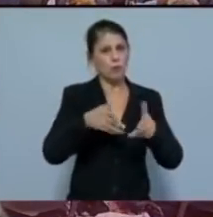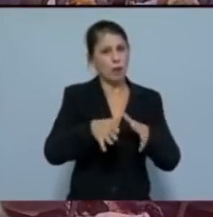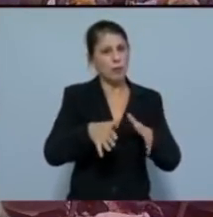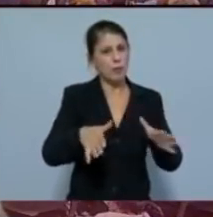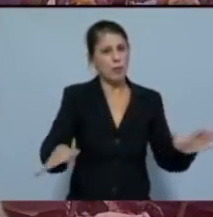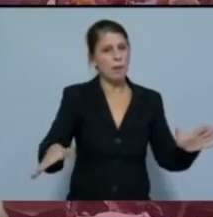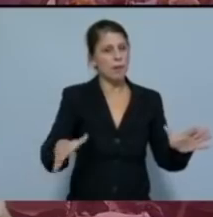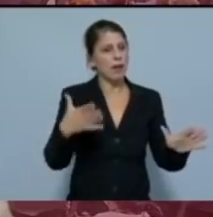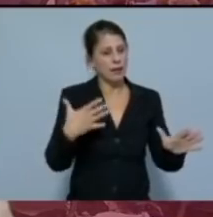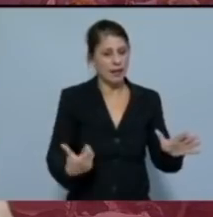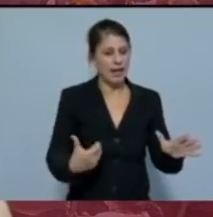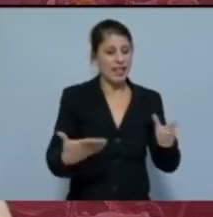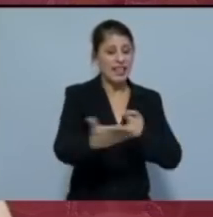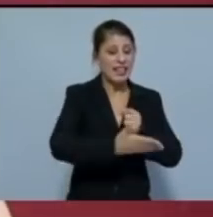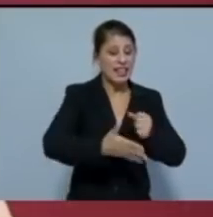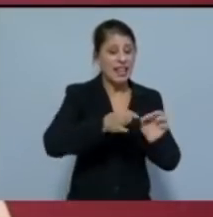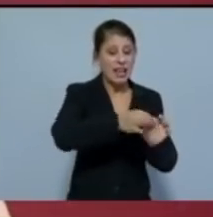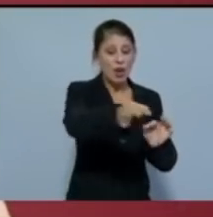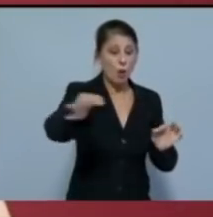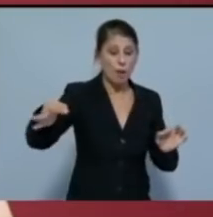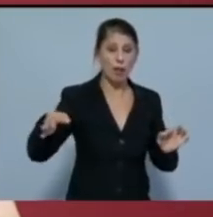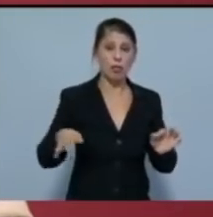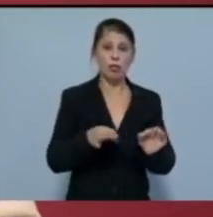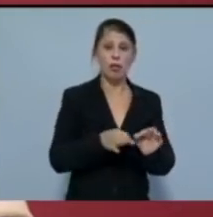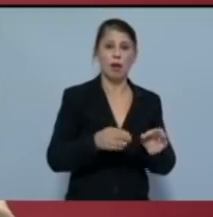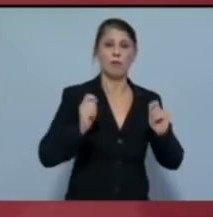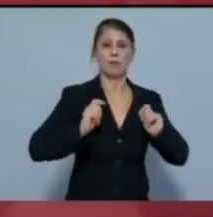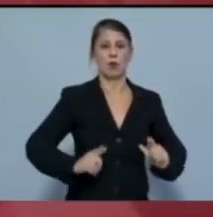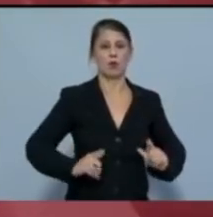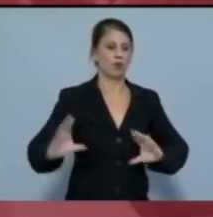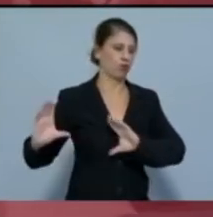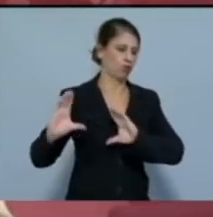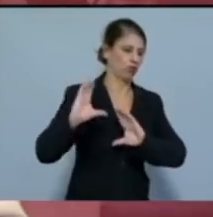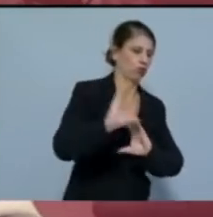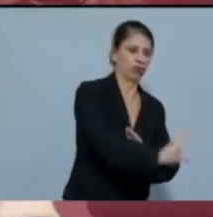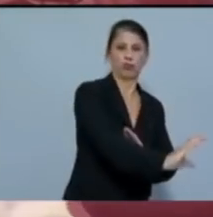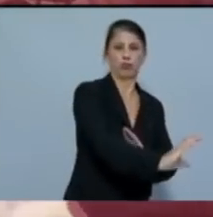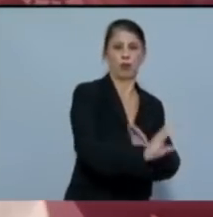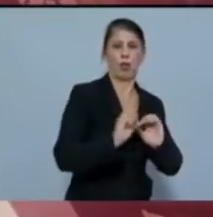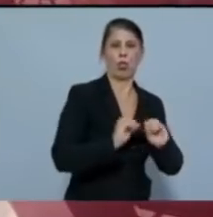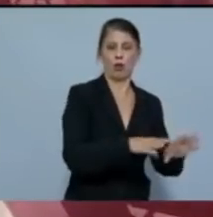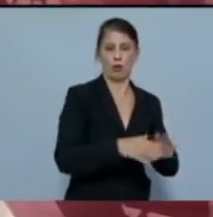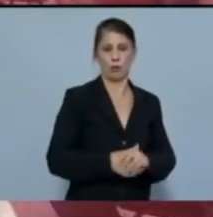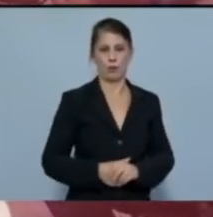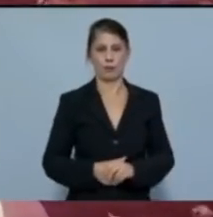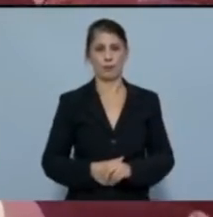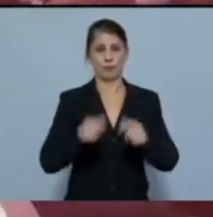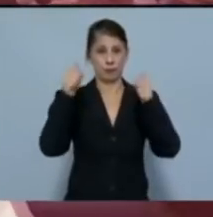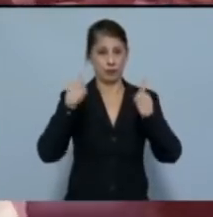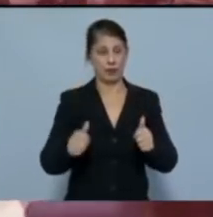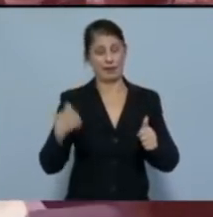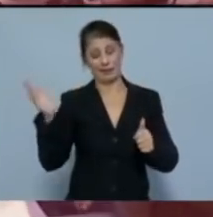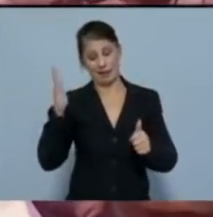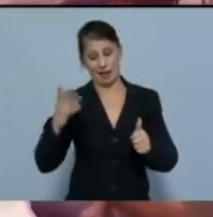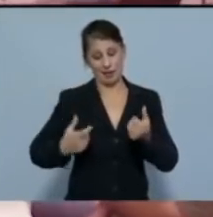συγκέντρωσης της γης στο μεγάλο κεφάλαιο. Οι εξαγγελίες για την τάχα στήριξη της εργασίας